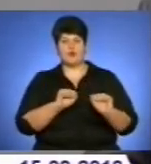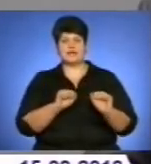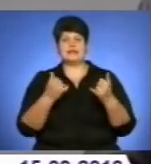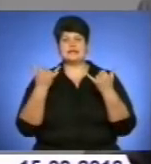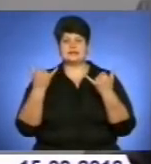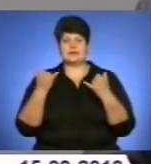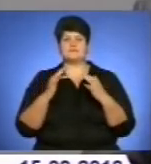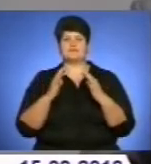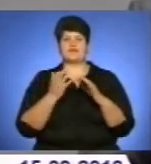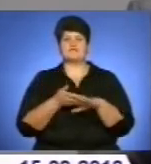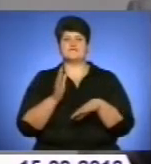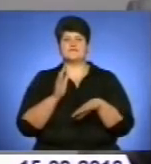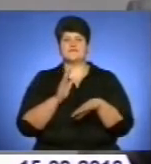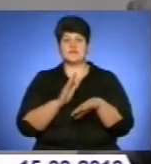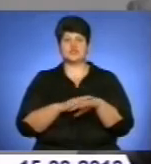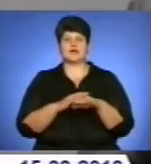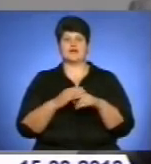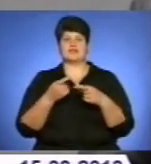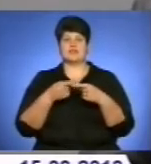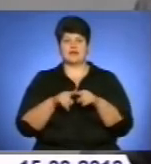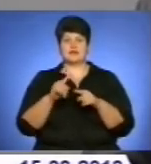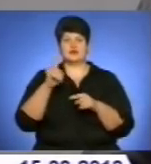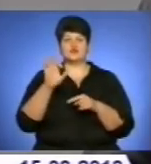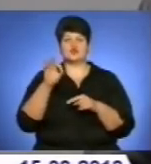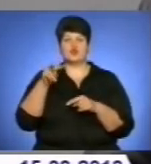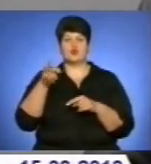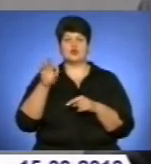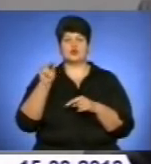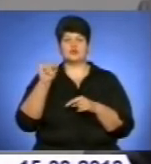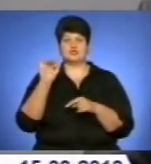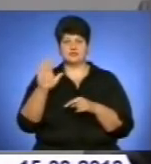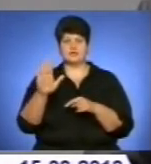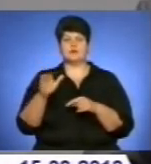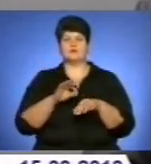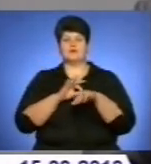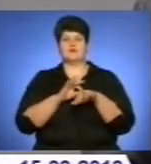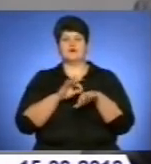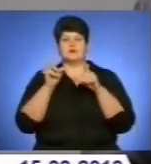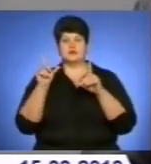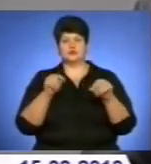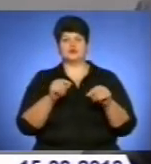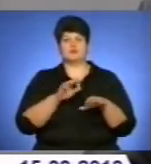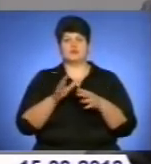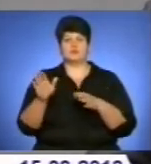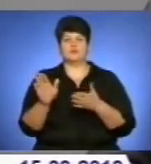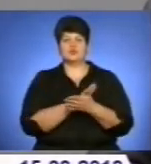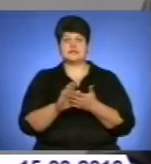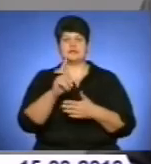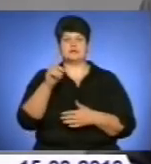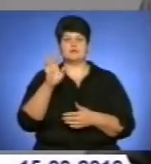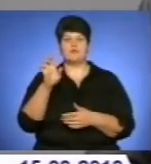важкових автомобілів та іншої роботи для перевезення важкої техніки. Також надана допомога